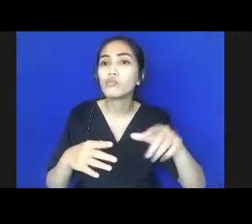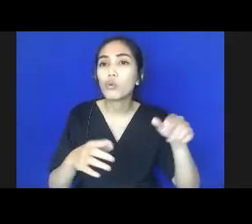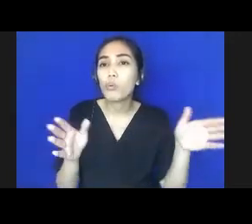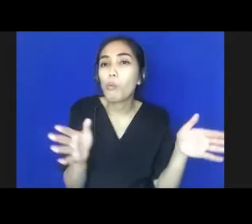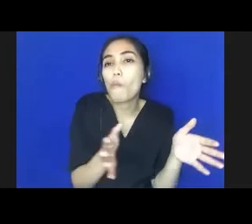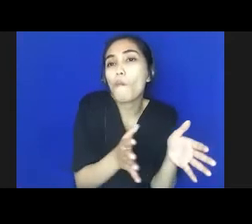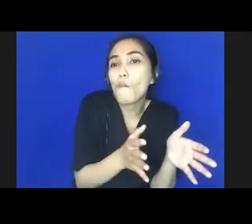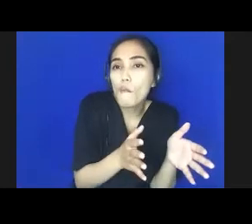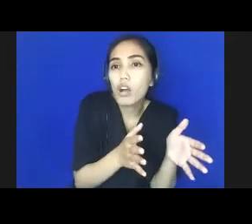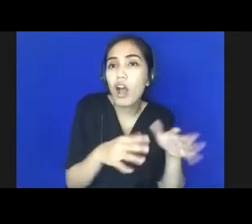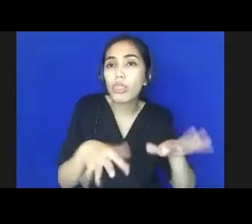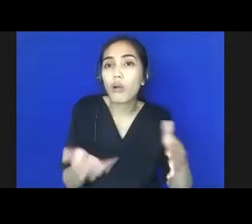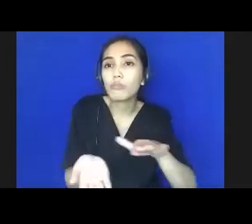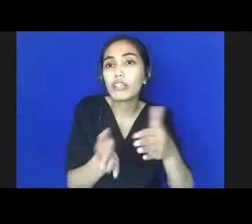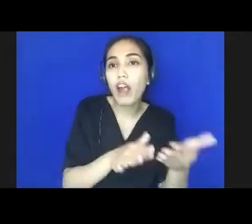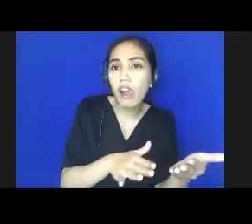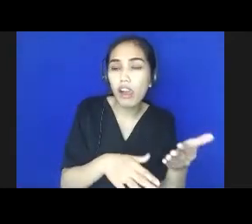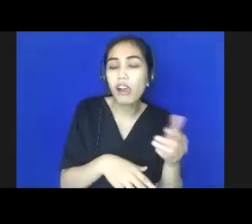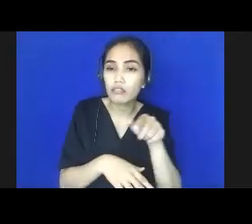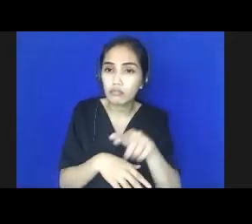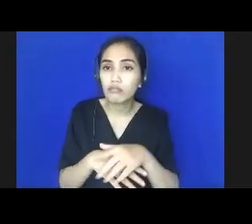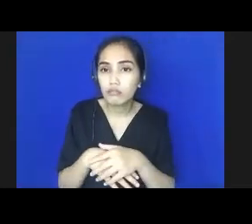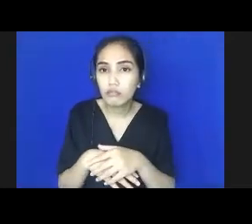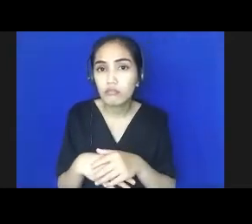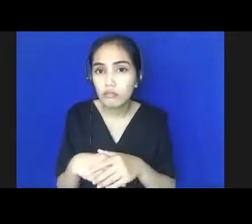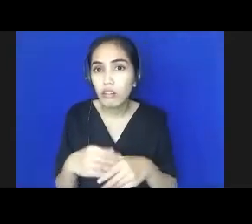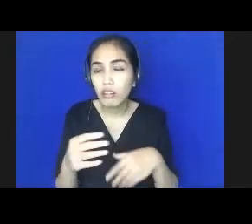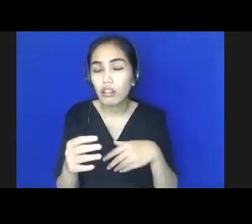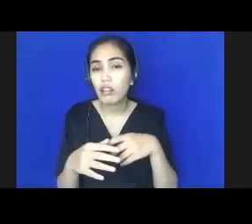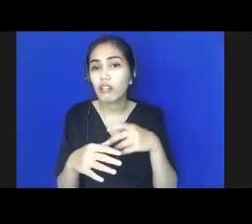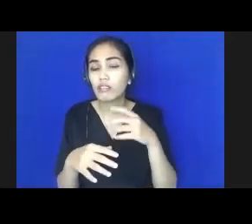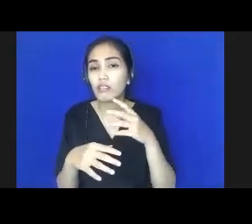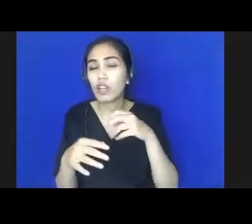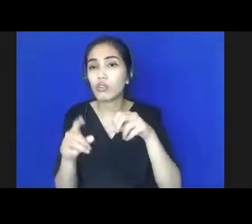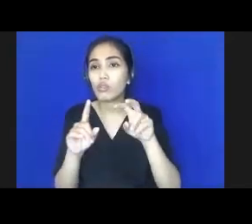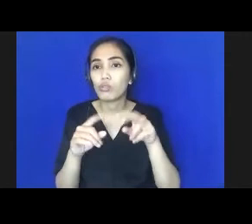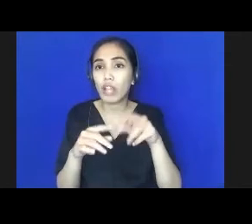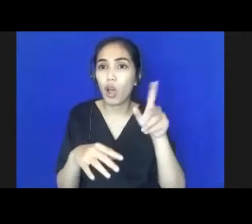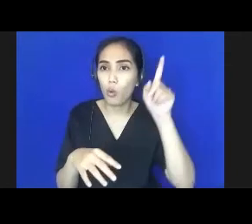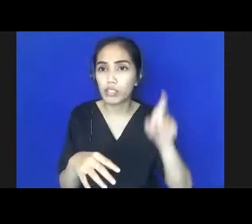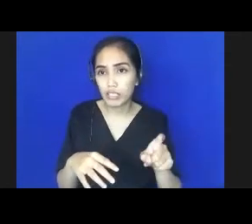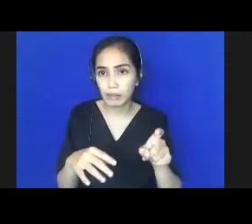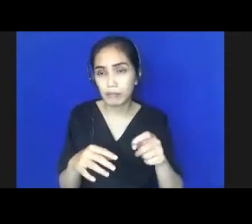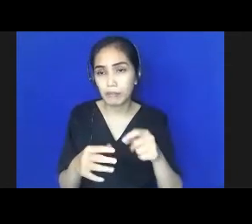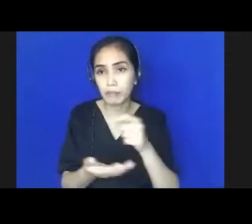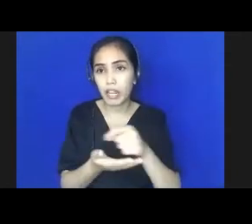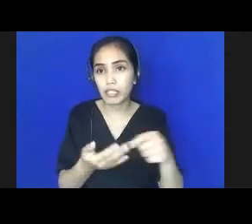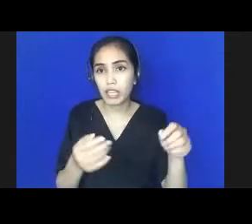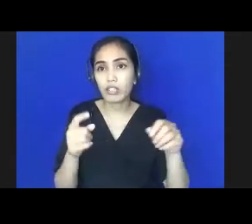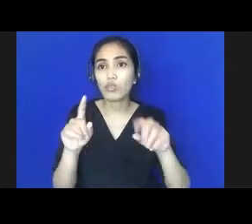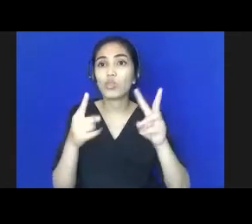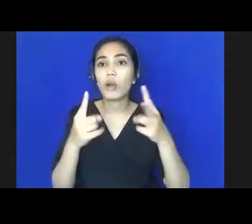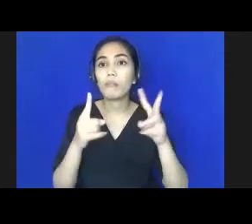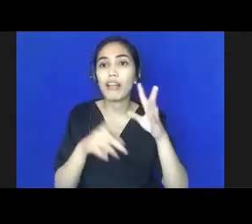hampir sama kira-kira 12 tahun lebih karena kita udah wajib belajar 12 tahun tapi kalau test score